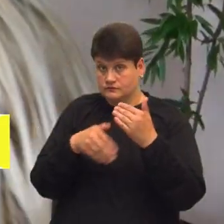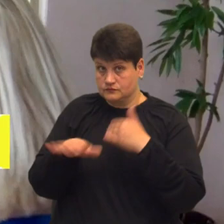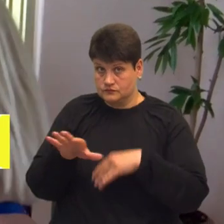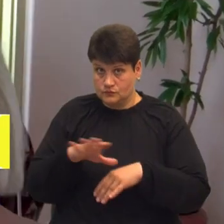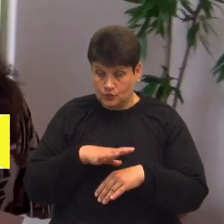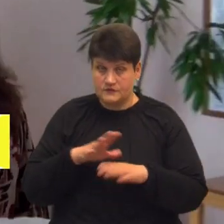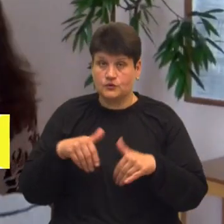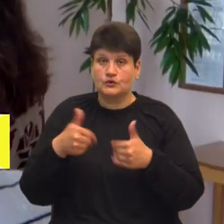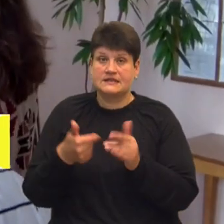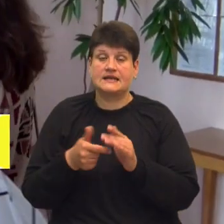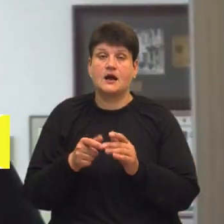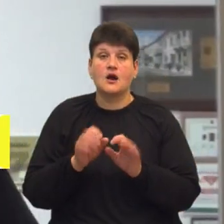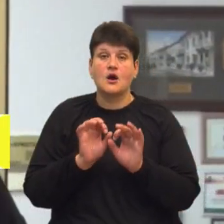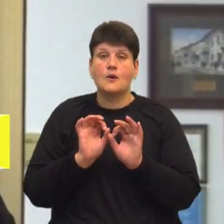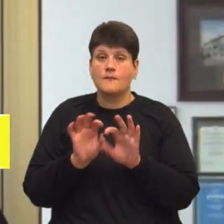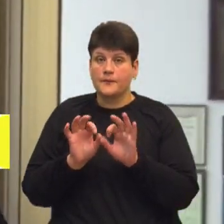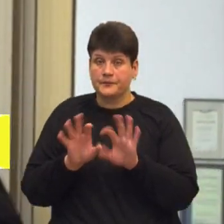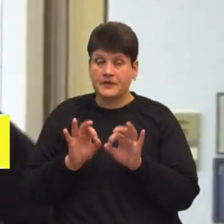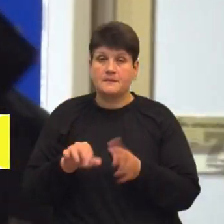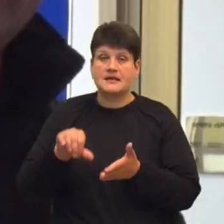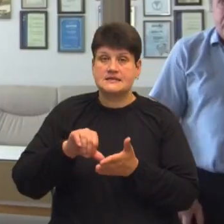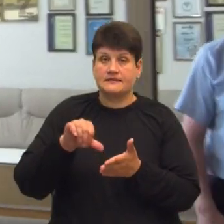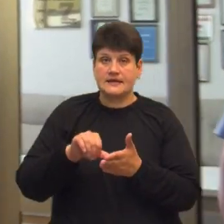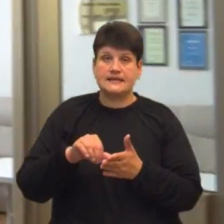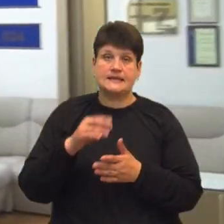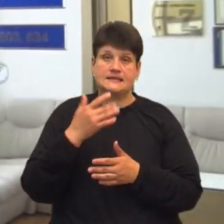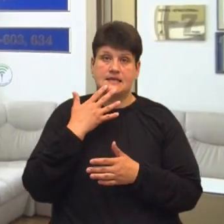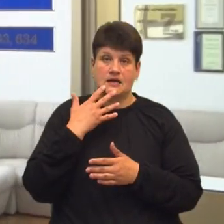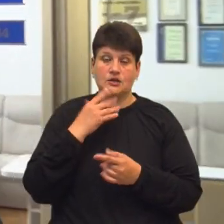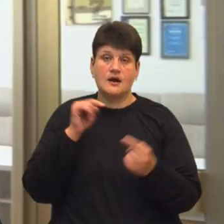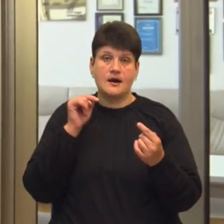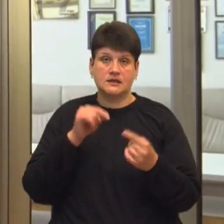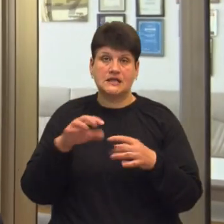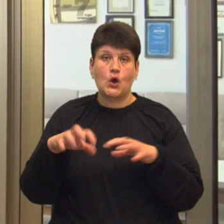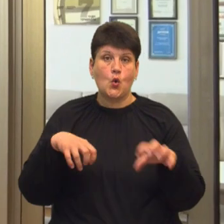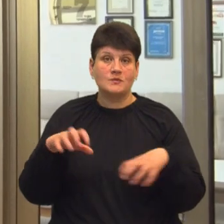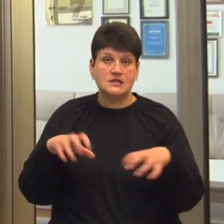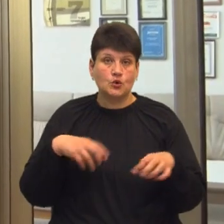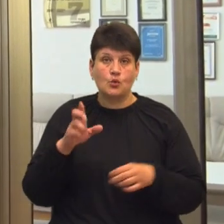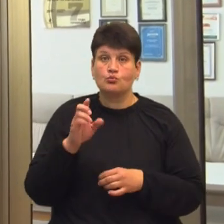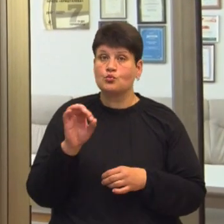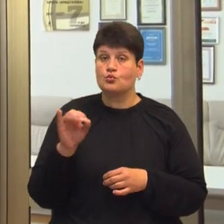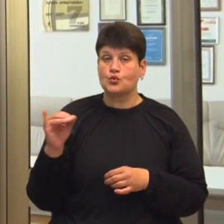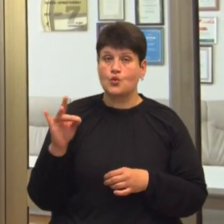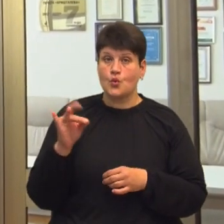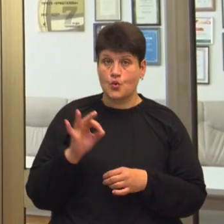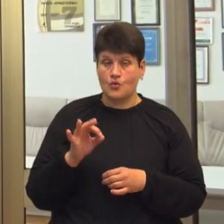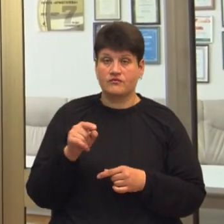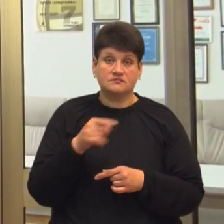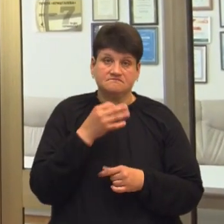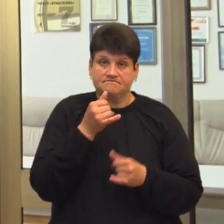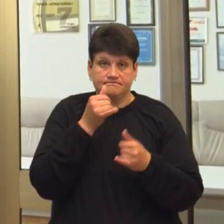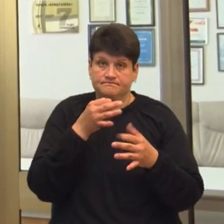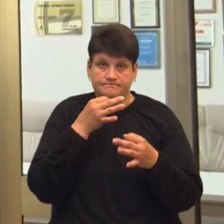за коментарем до представника Національного антикорупційного бюро. Я особа, яка не оповноважена. Вам варто звернутися до